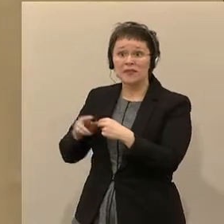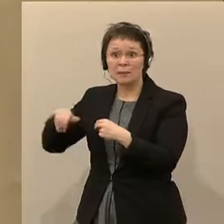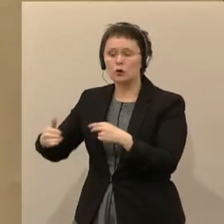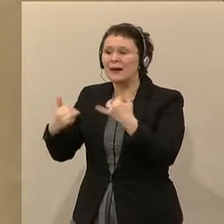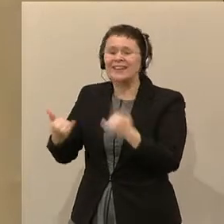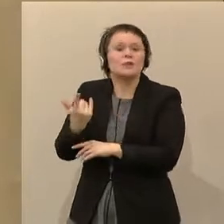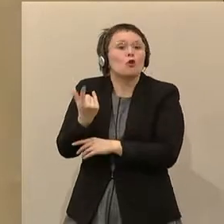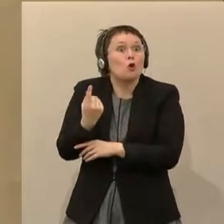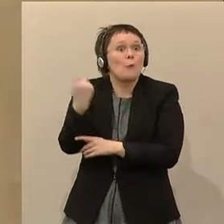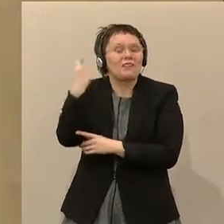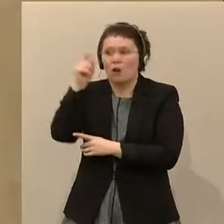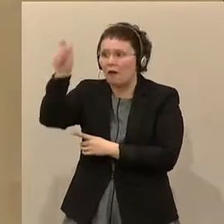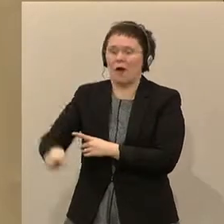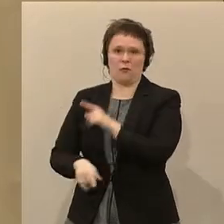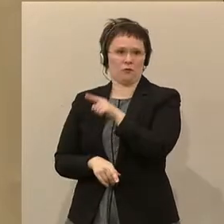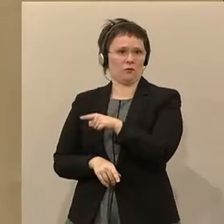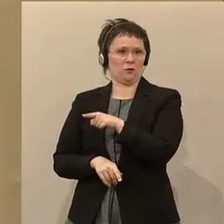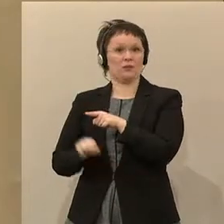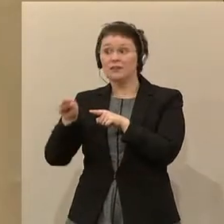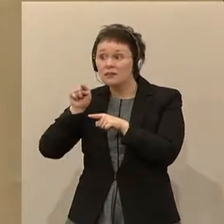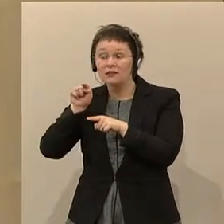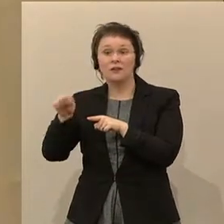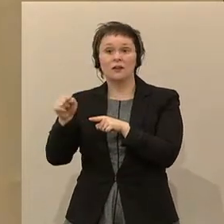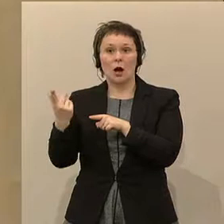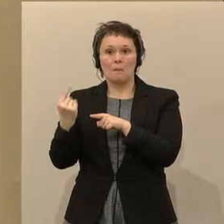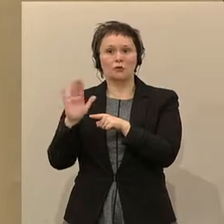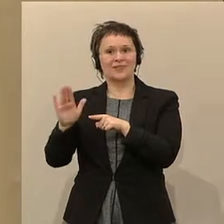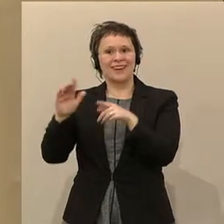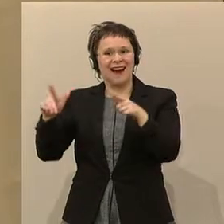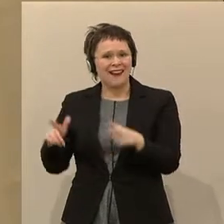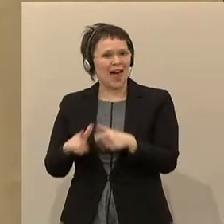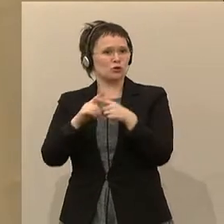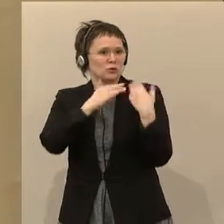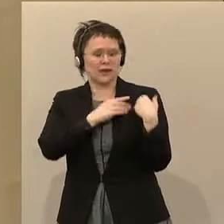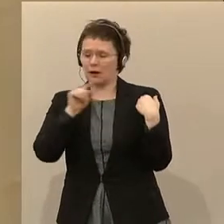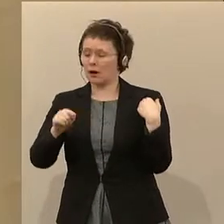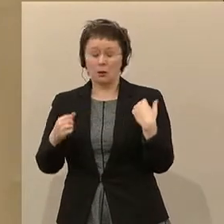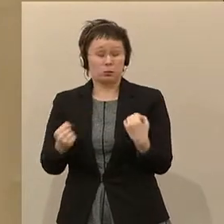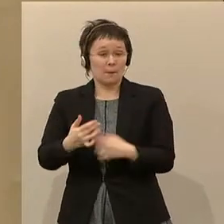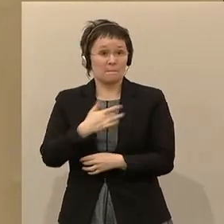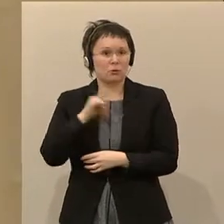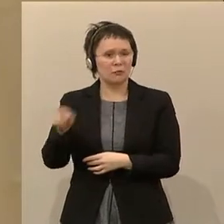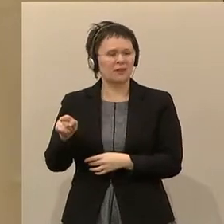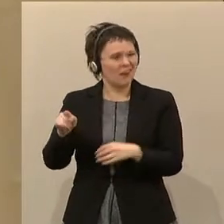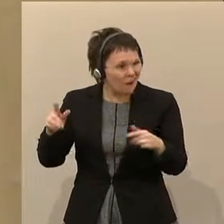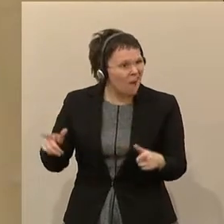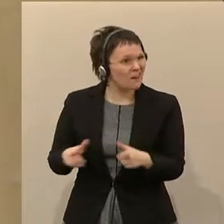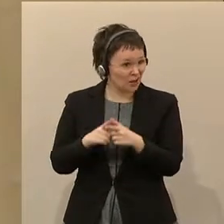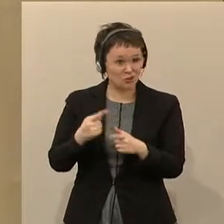hier sind ganz klar die Leistungsträgerinnen und Leistungsträger massiv betroffen. Von wegen Leistung soll sich wieder lohnen.